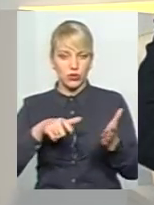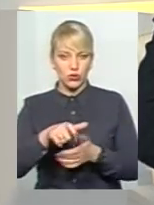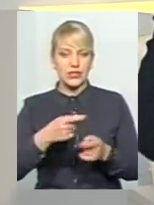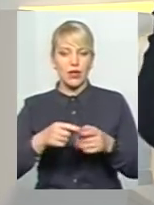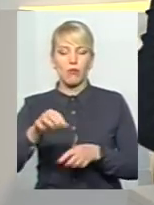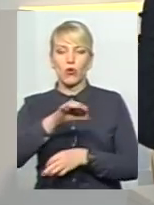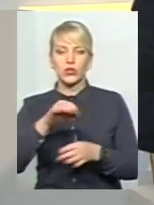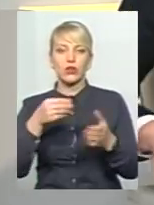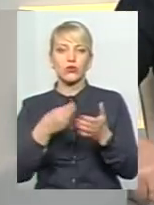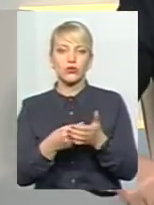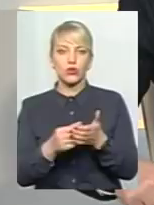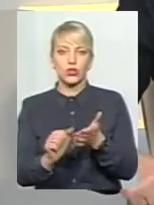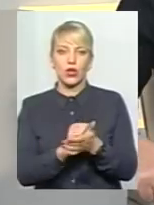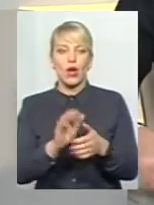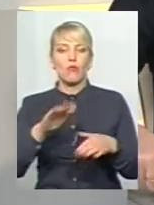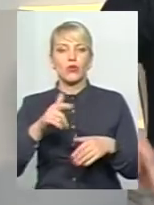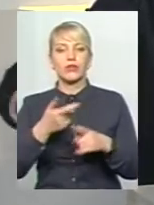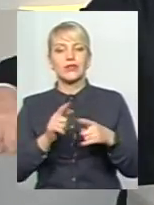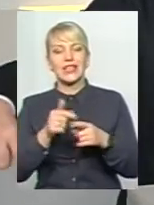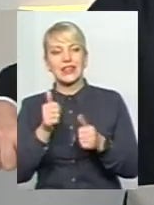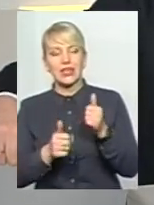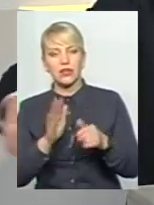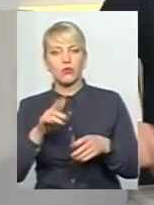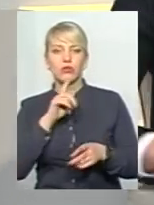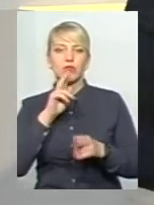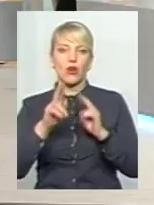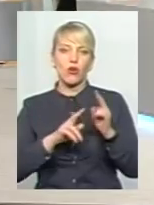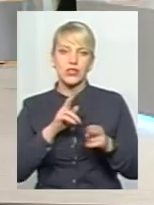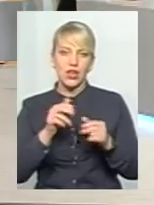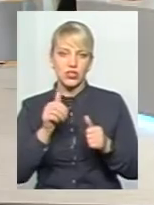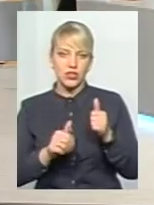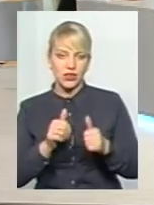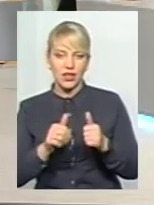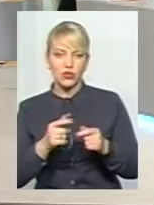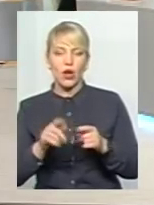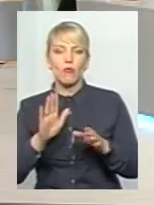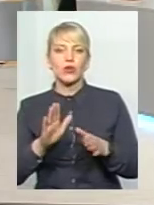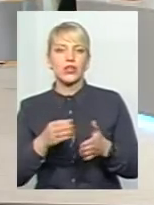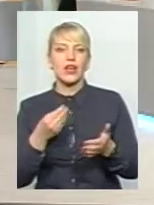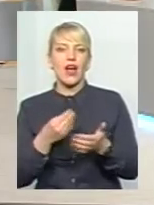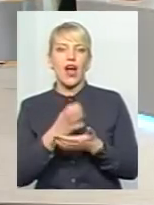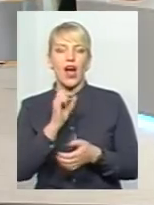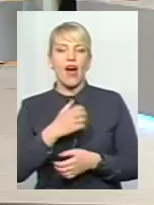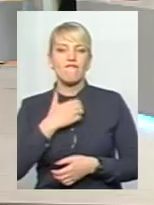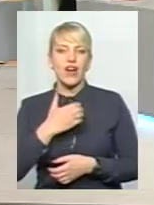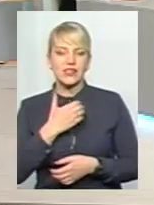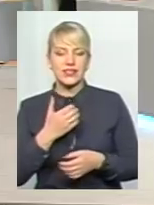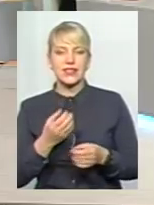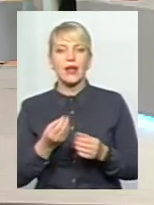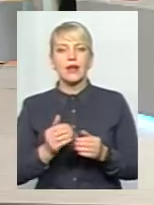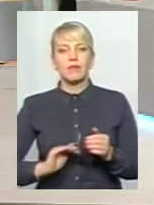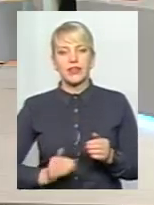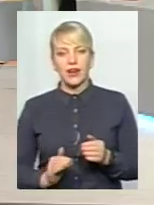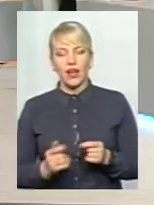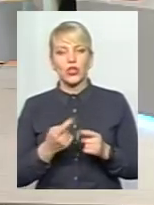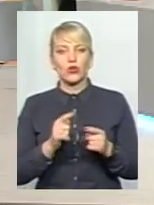документація. Потім це тендер. Потім це оскарження тендеру. Потім це тільки аванс підряднику. Ці кошти виділені,